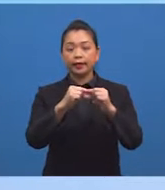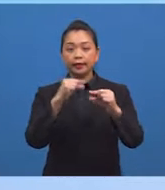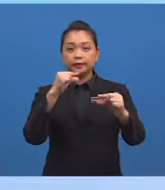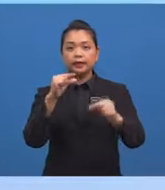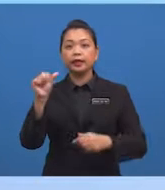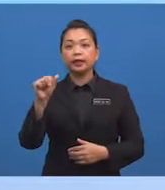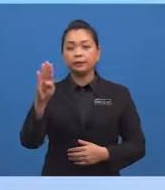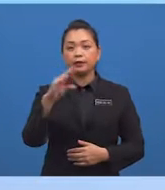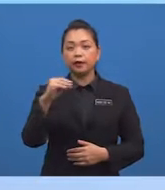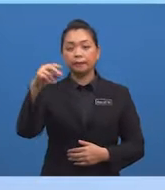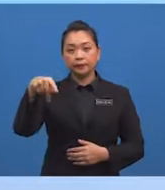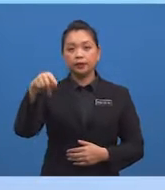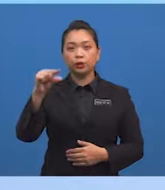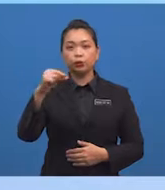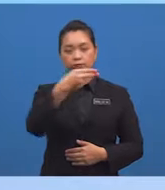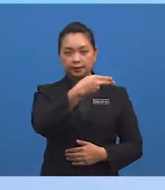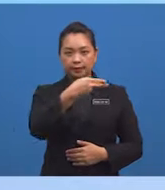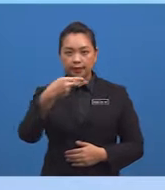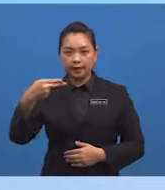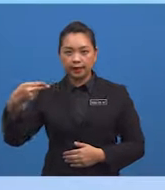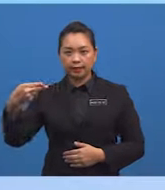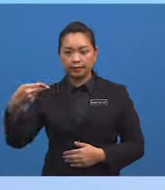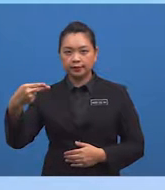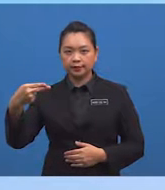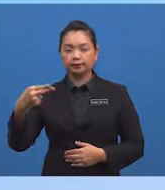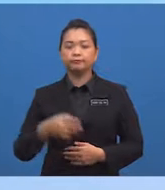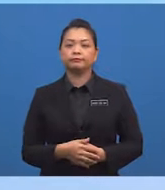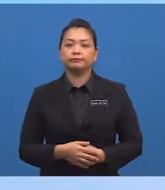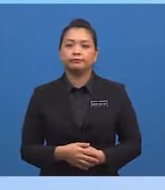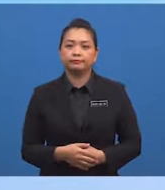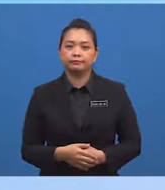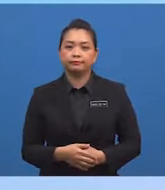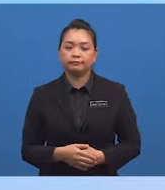adalah selari dengan garis PQ